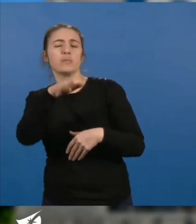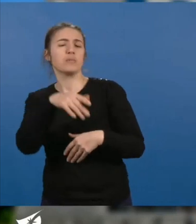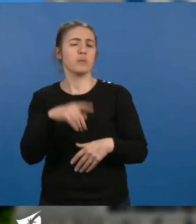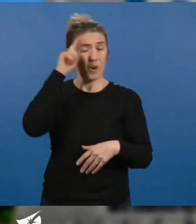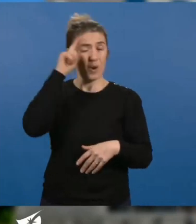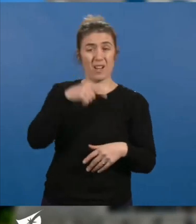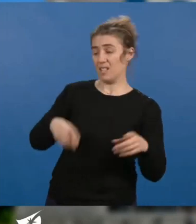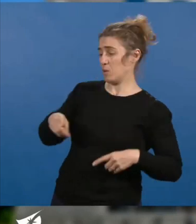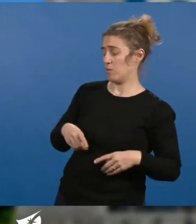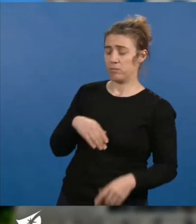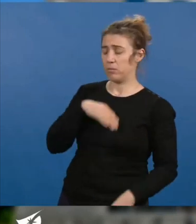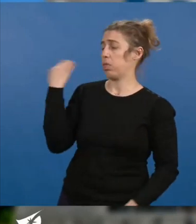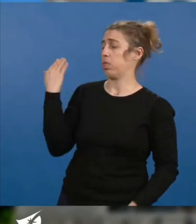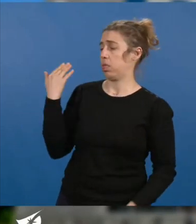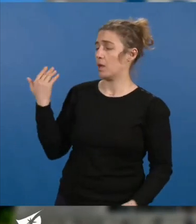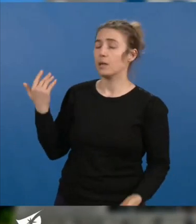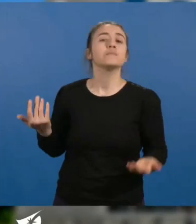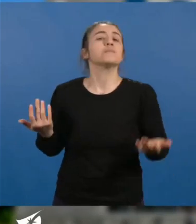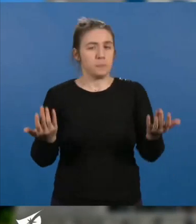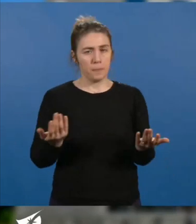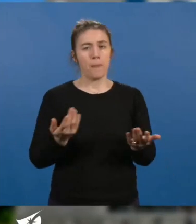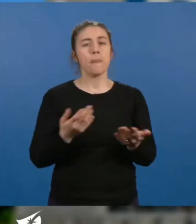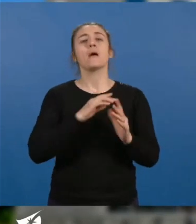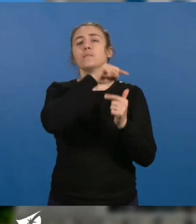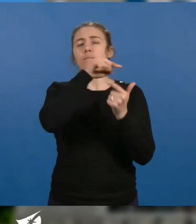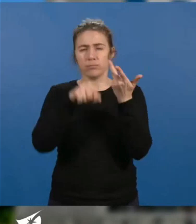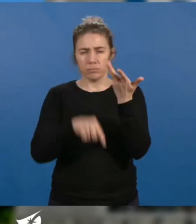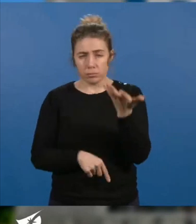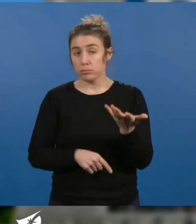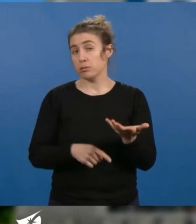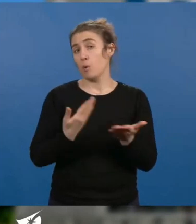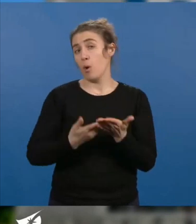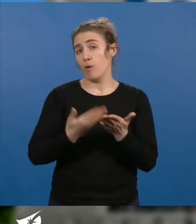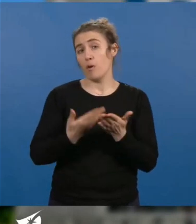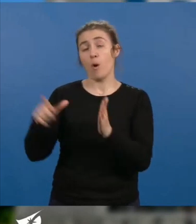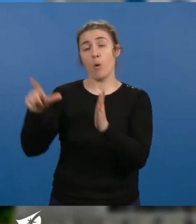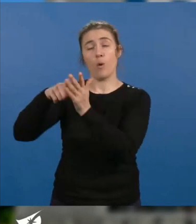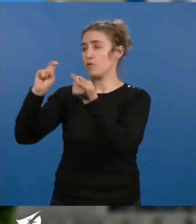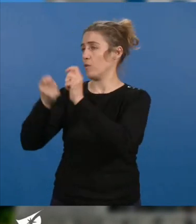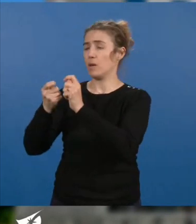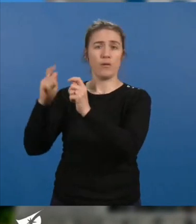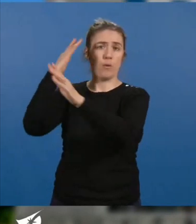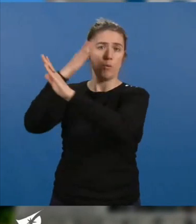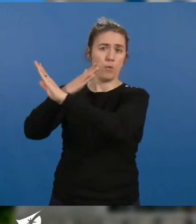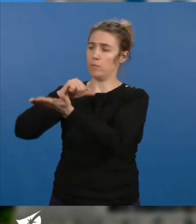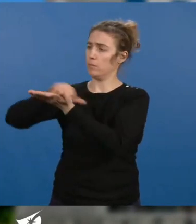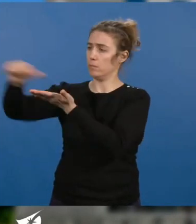Tout cela nécessite urgence de réformer et de retirer cette réforme pour un apaisement du pays.